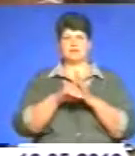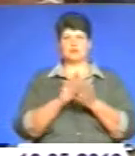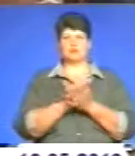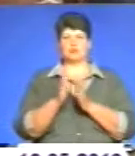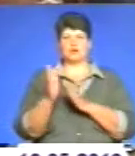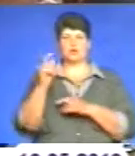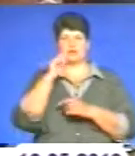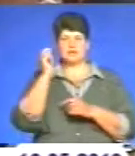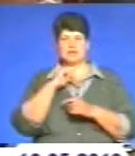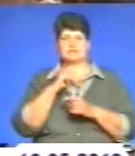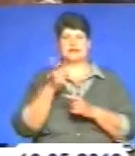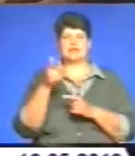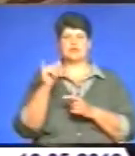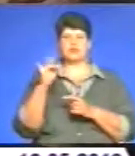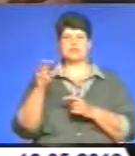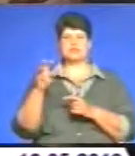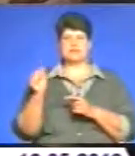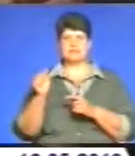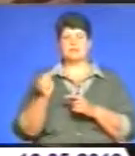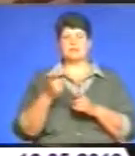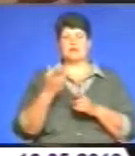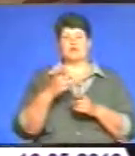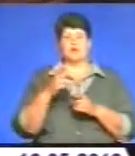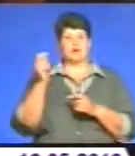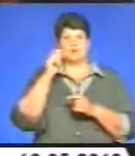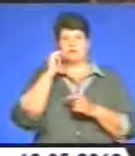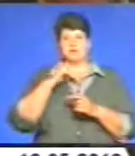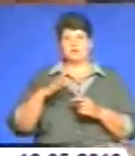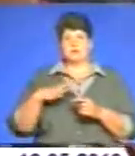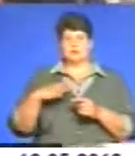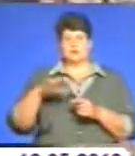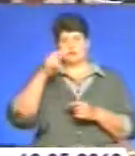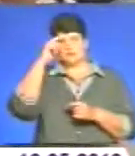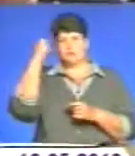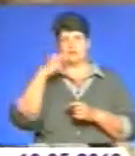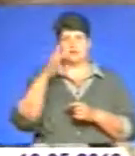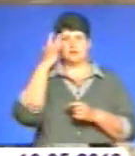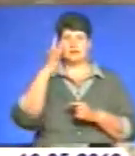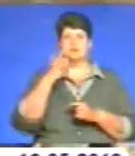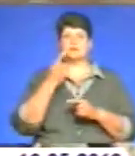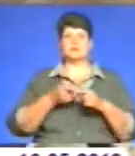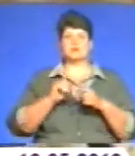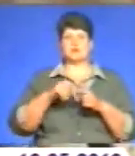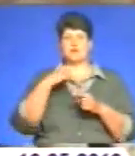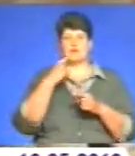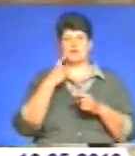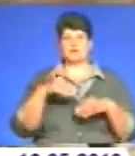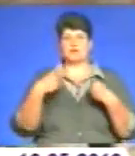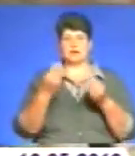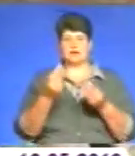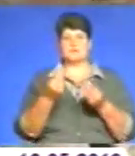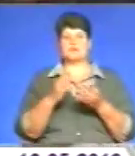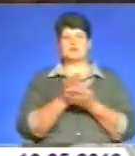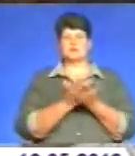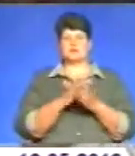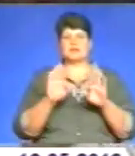прогнозами Укргідромедцентру в Україні очікується надзвичайно спекотне літо. У зв'язку з цим Микола Азаров доручив голові Держслужби з надзвичайних ситуацій